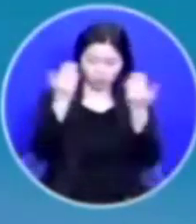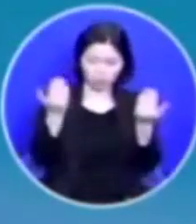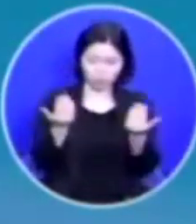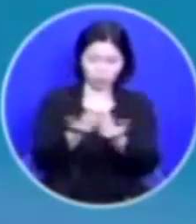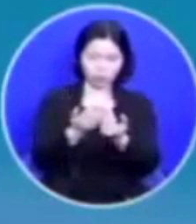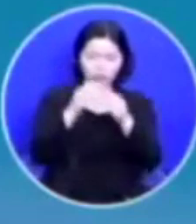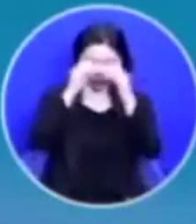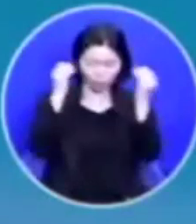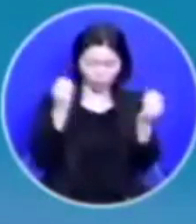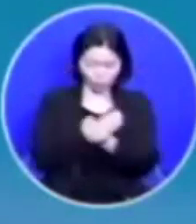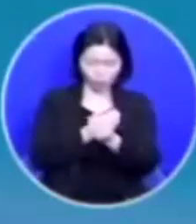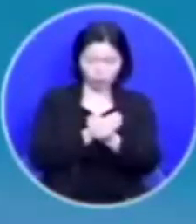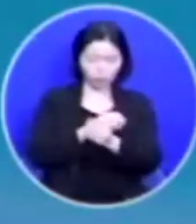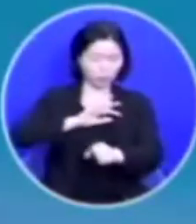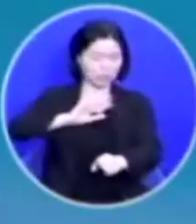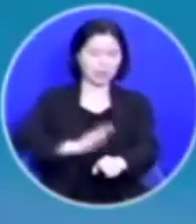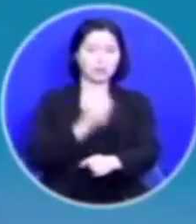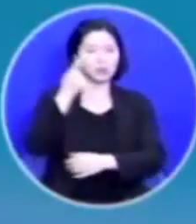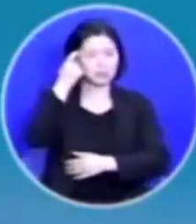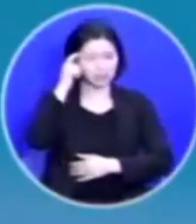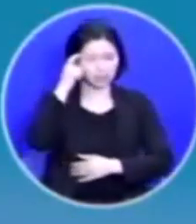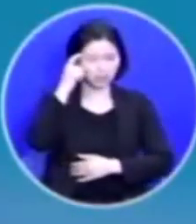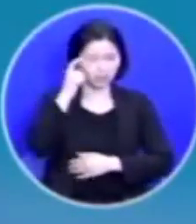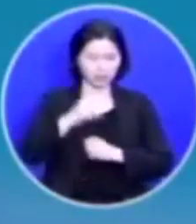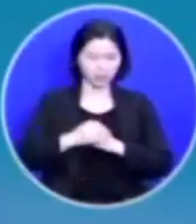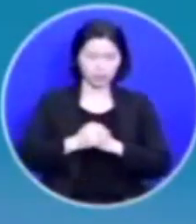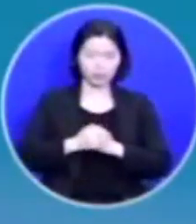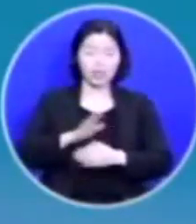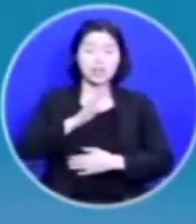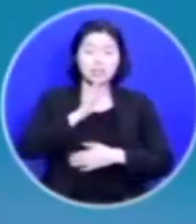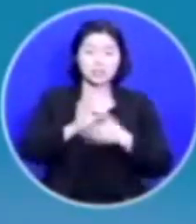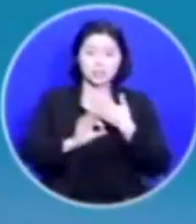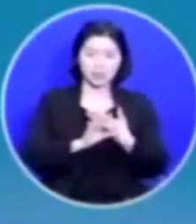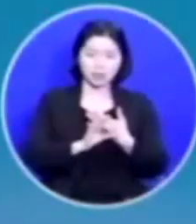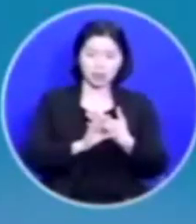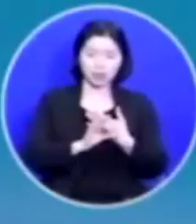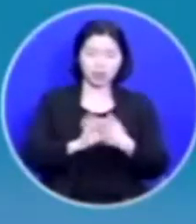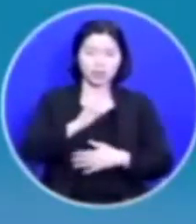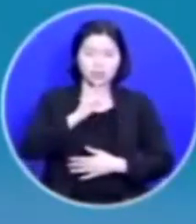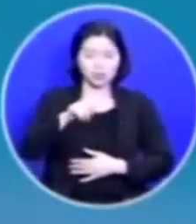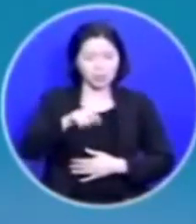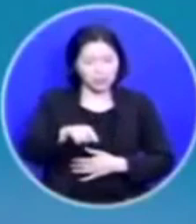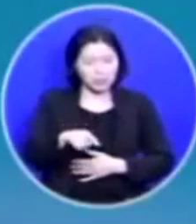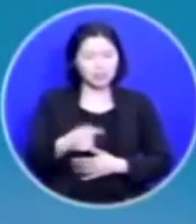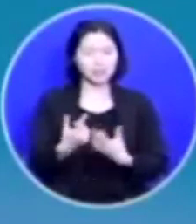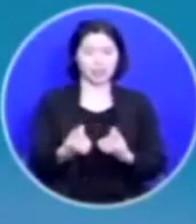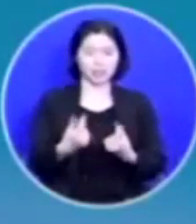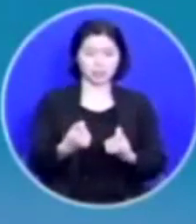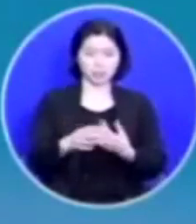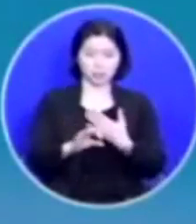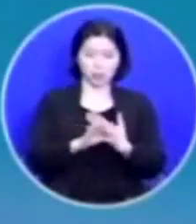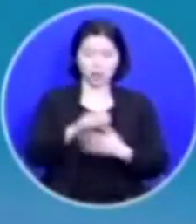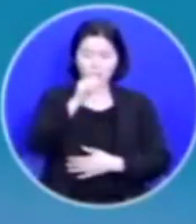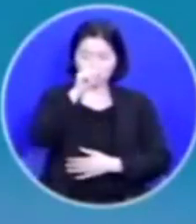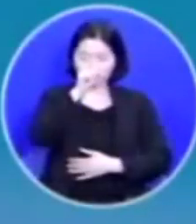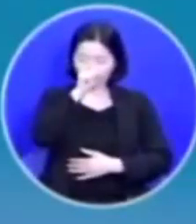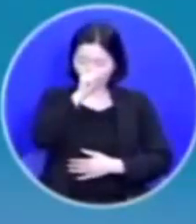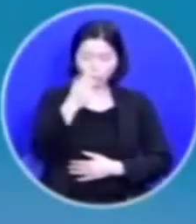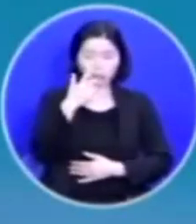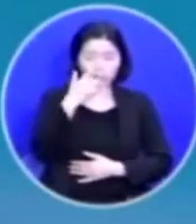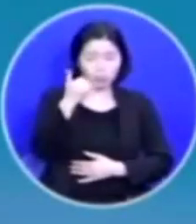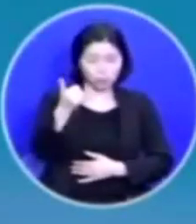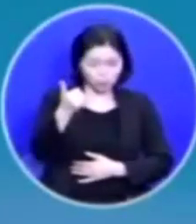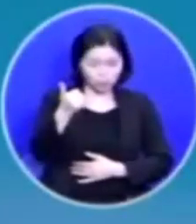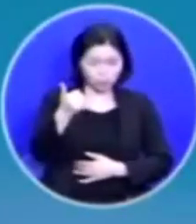오해요 왜곡입니다 그렇다면 정말 그런 것이라면 좋은 부모님에게는